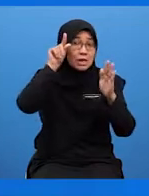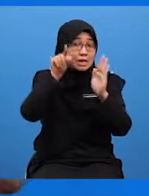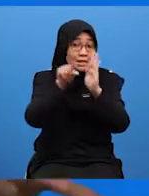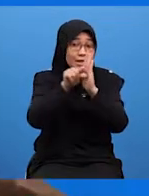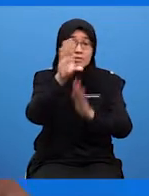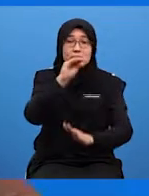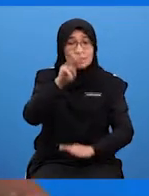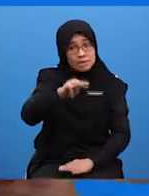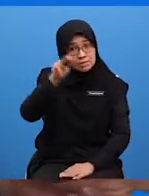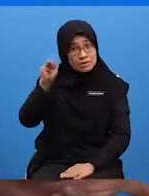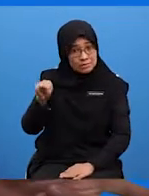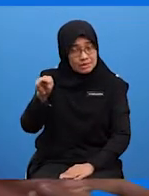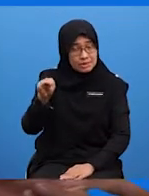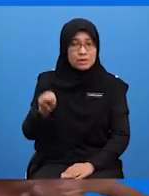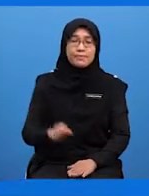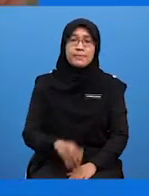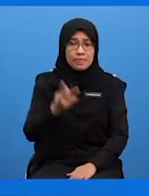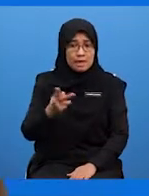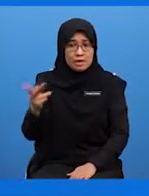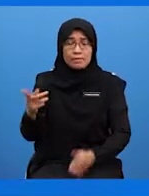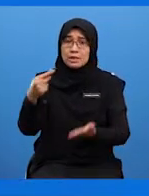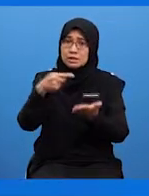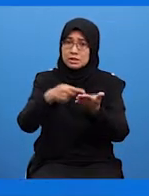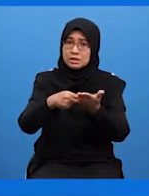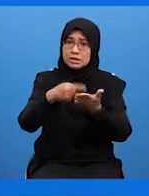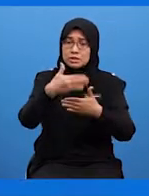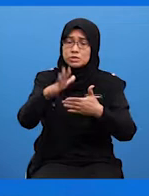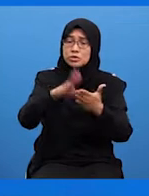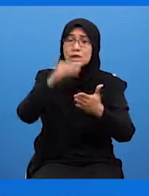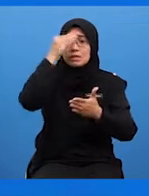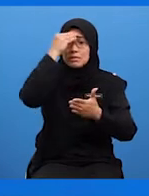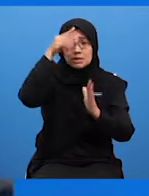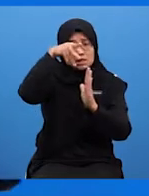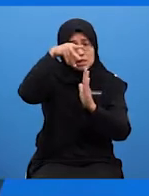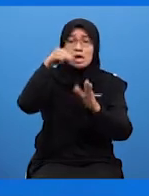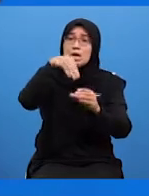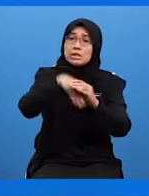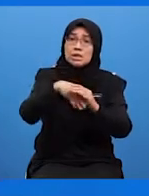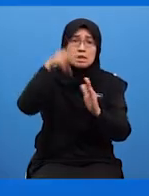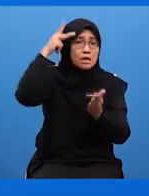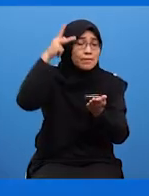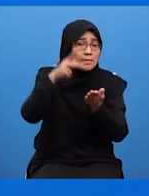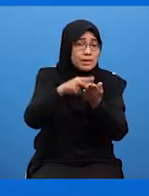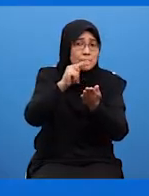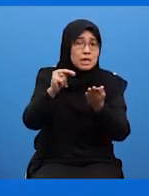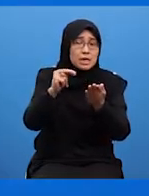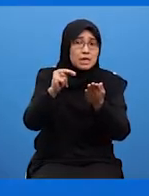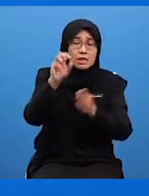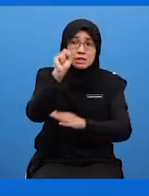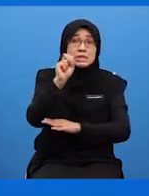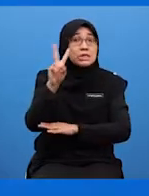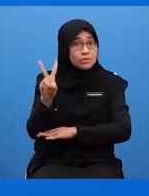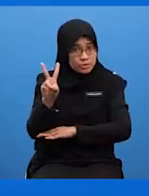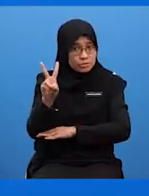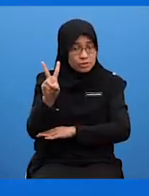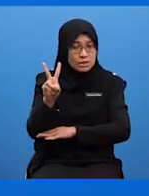multimedia Sebenarnya perkara ini Cikgu Don, kita dah terangkan dalam pengenalan seni visual Tepat, tepat kali Di rancangan kita Jadi kalau dikata